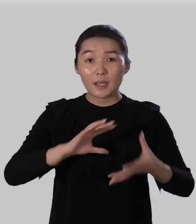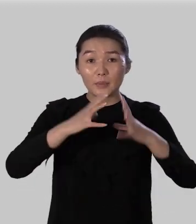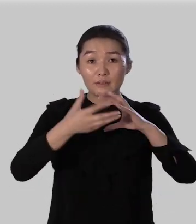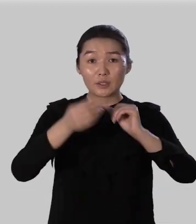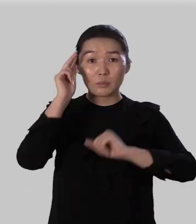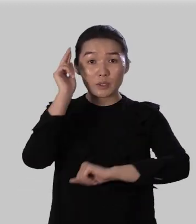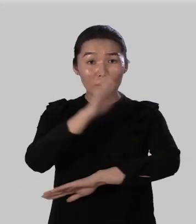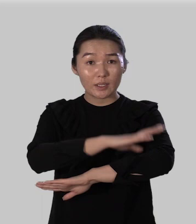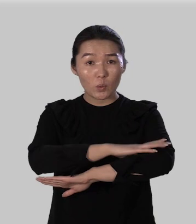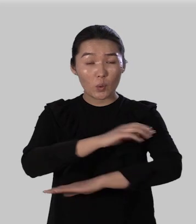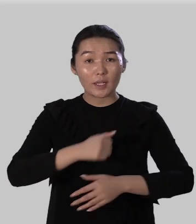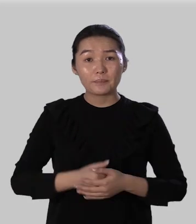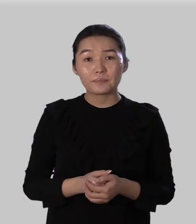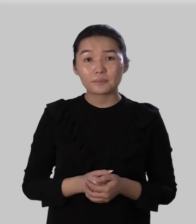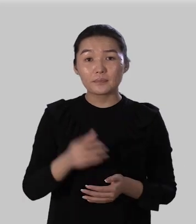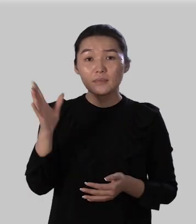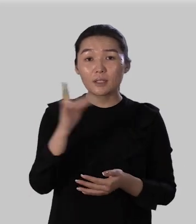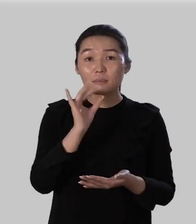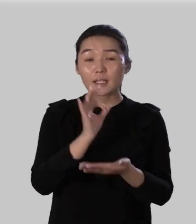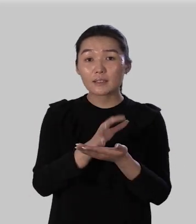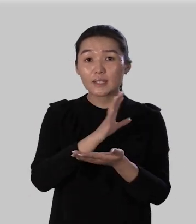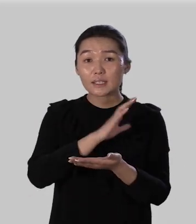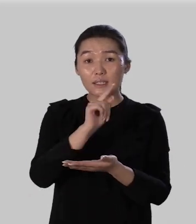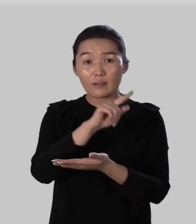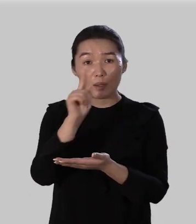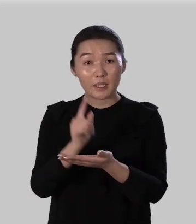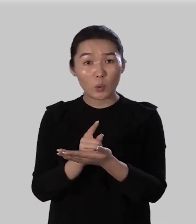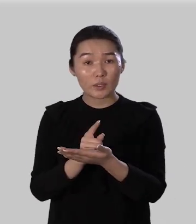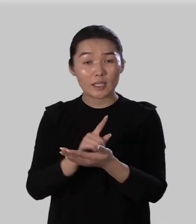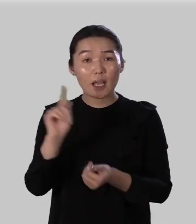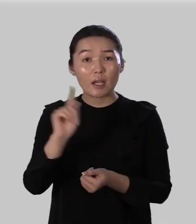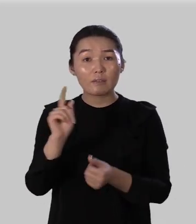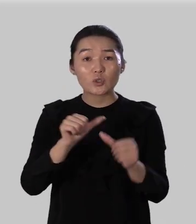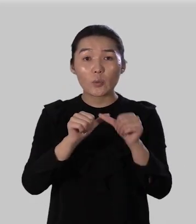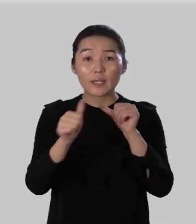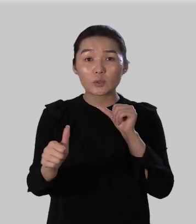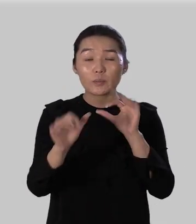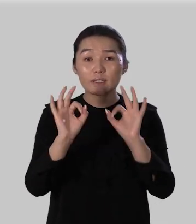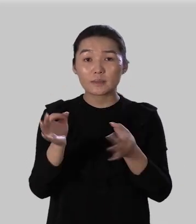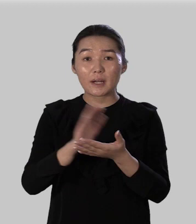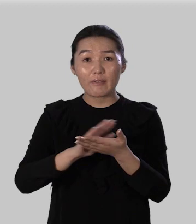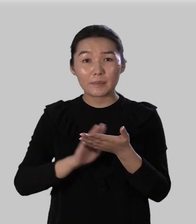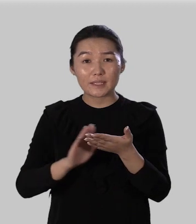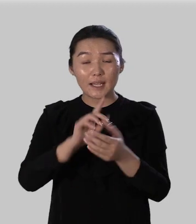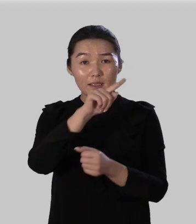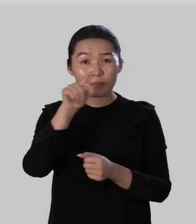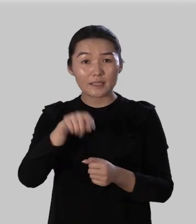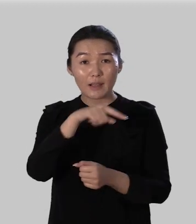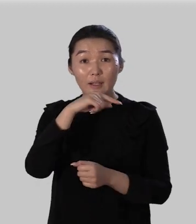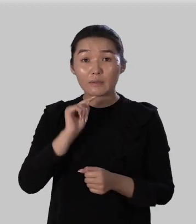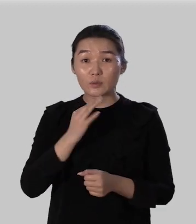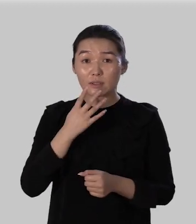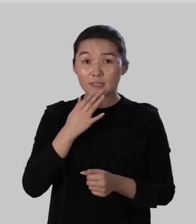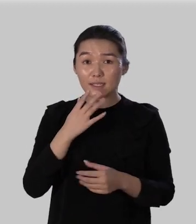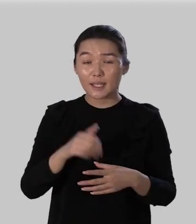подведем итоги урока мы ответили на вопросы в чем особенность правописания приставок